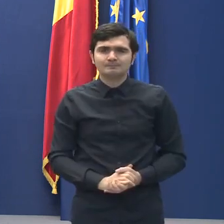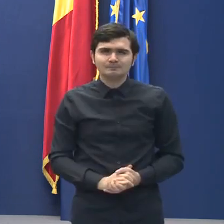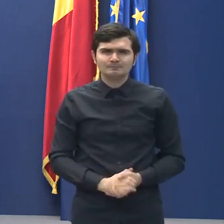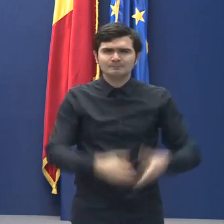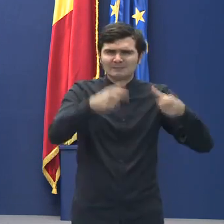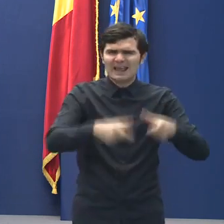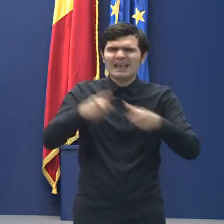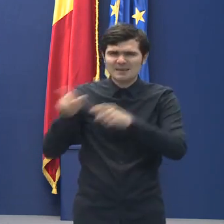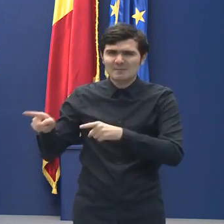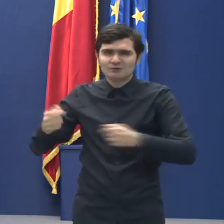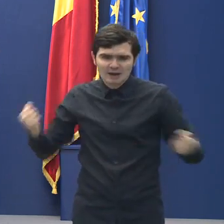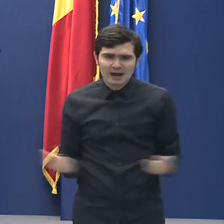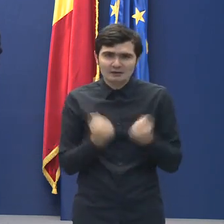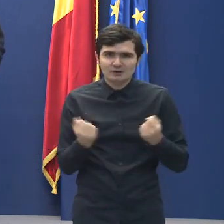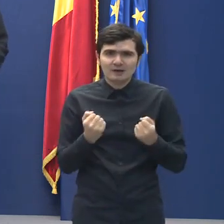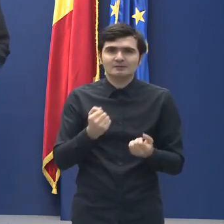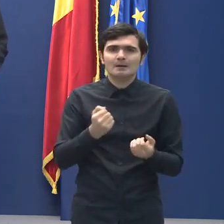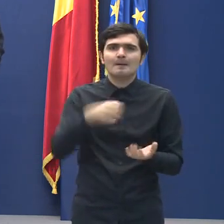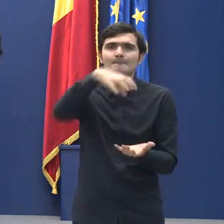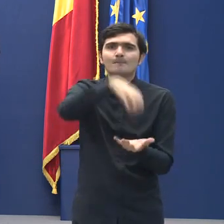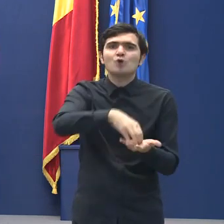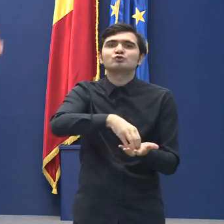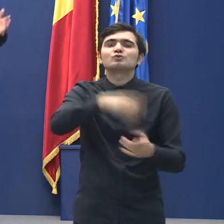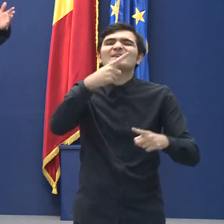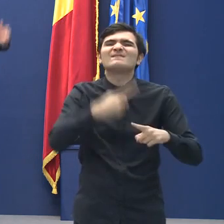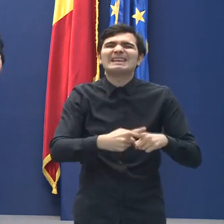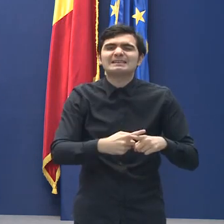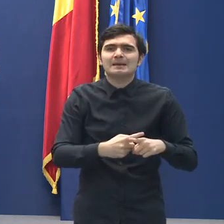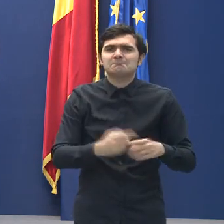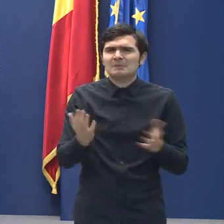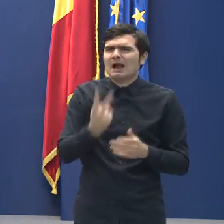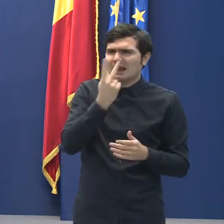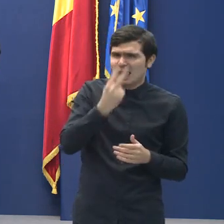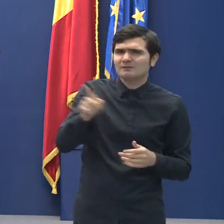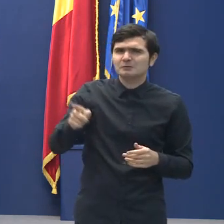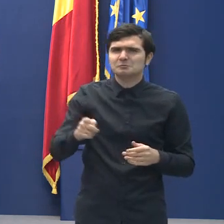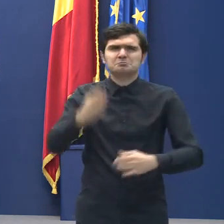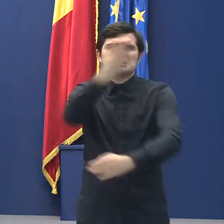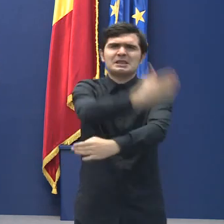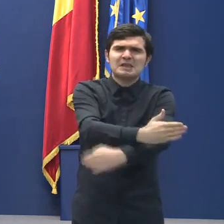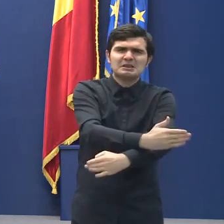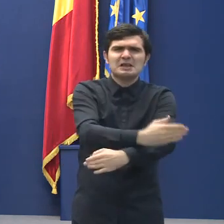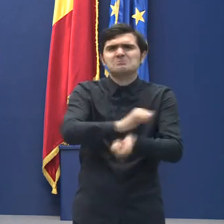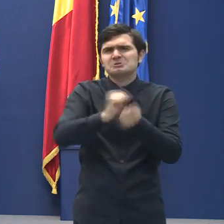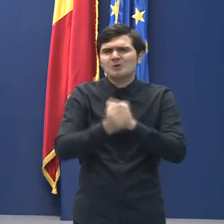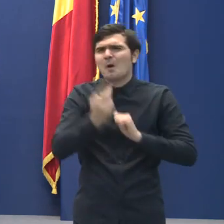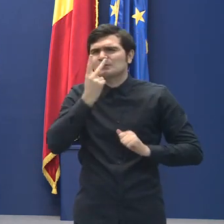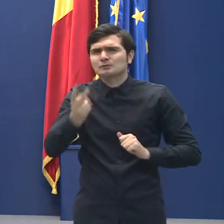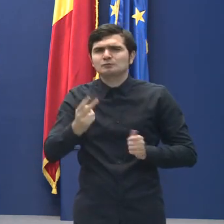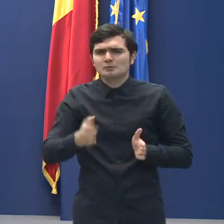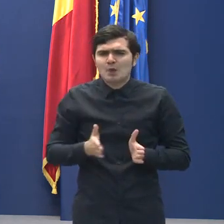Echipajele care acționează în posturile fixe, cele pe care le vedeți în intersecții sau pe drumurile